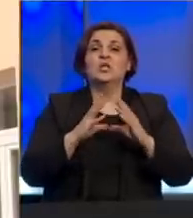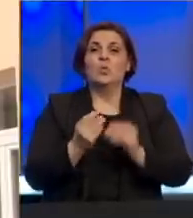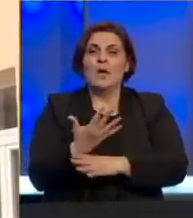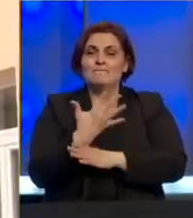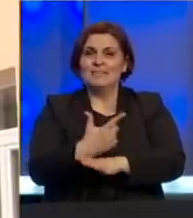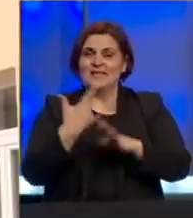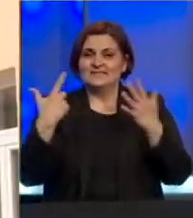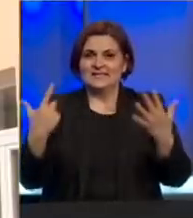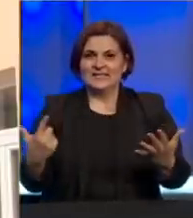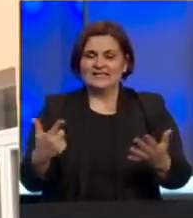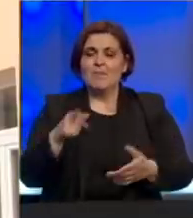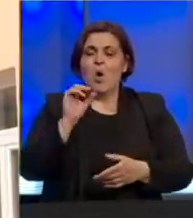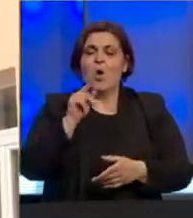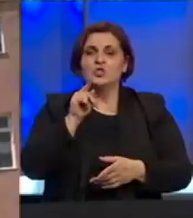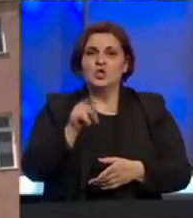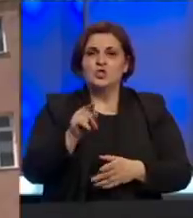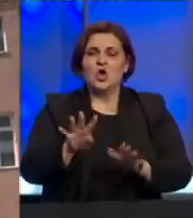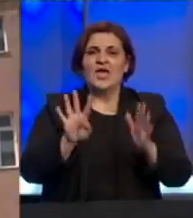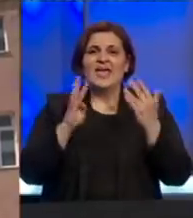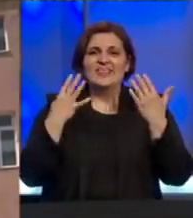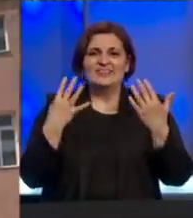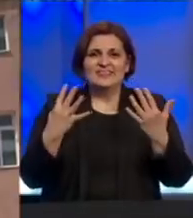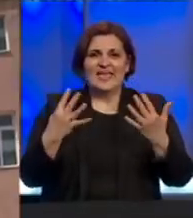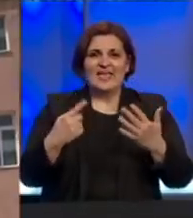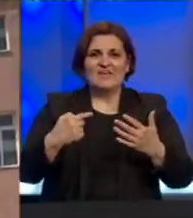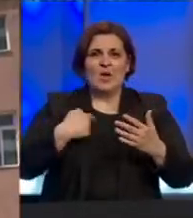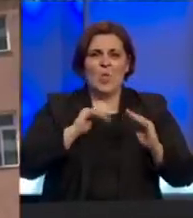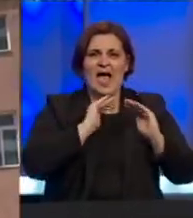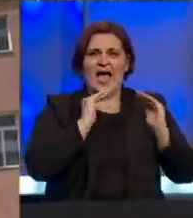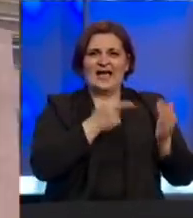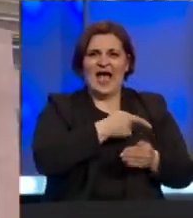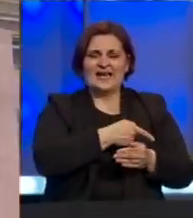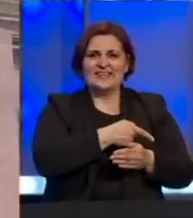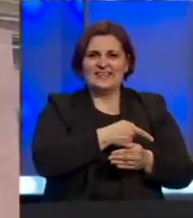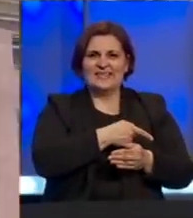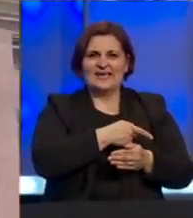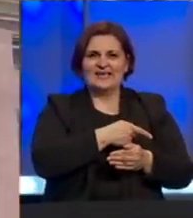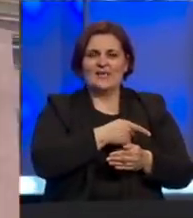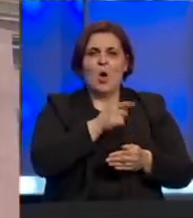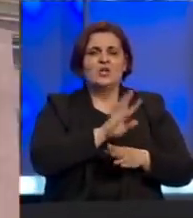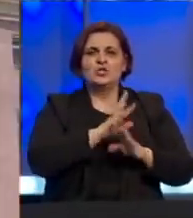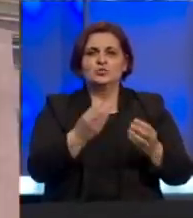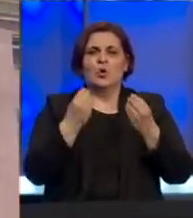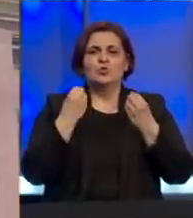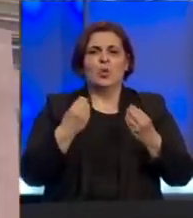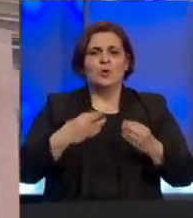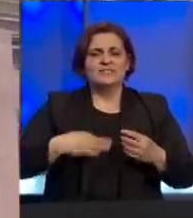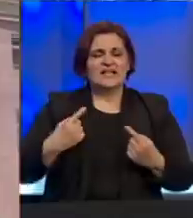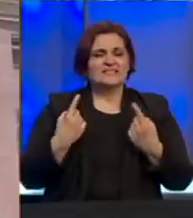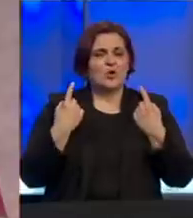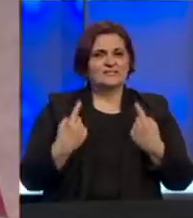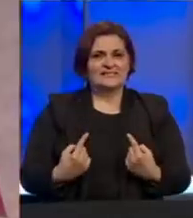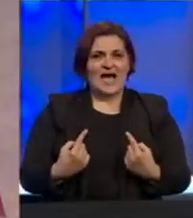57, od toga 9 se nalazi u našem karantinu. Da kažem samo da su oni svi dobrog zdravstvenog stanja